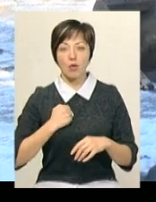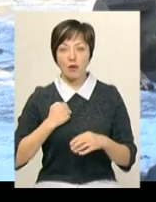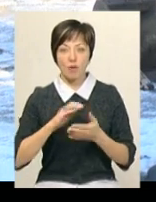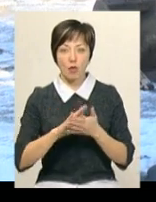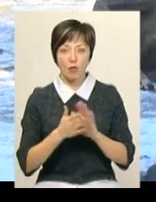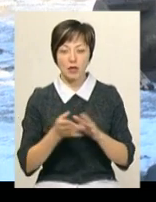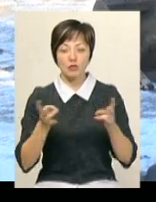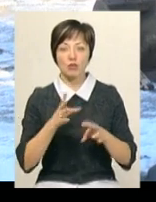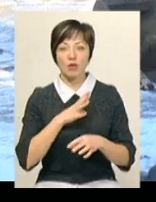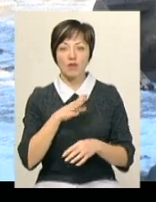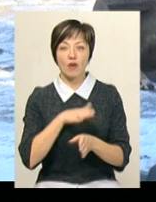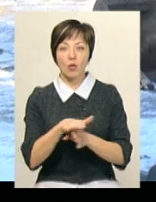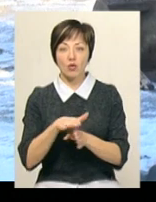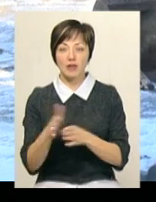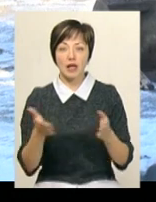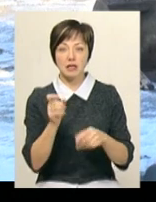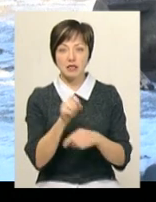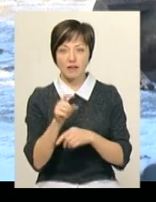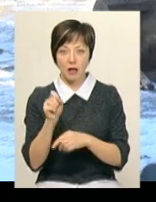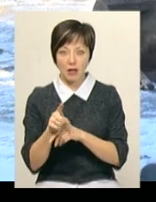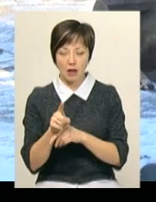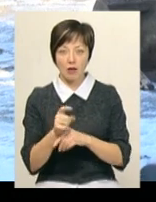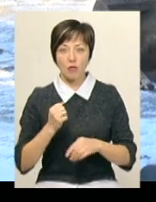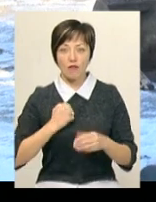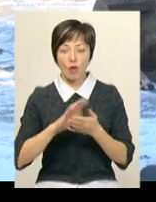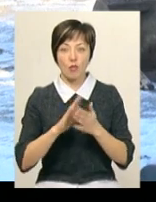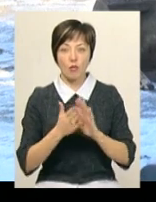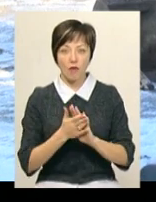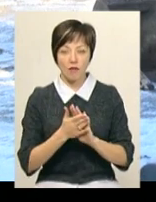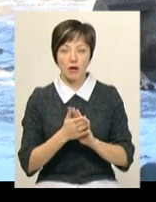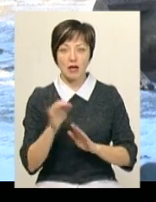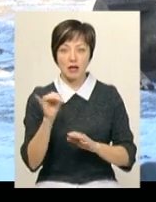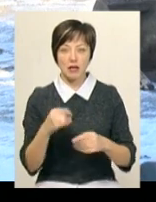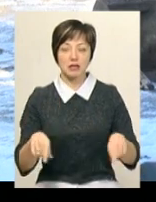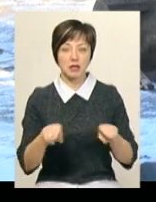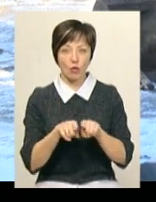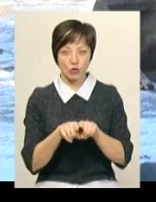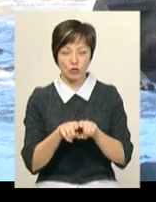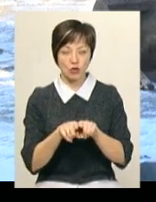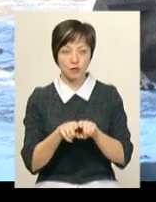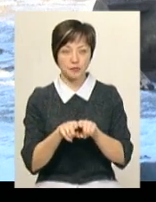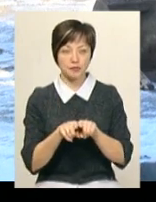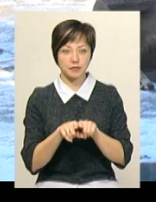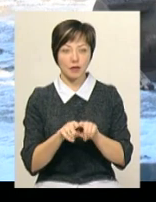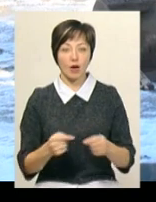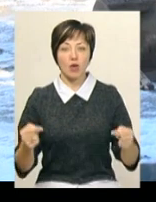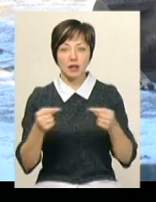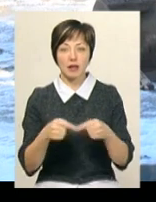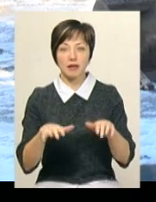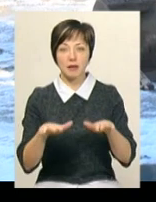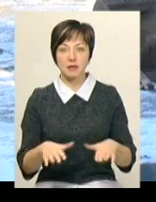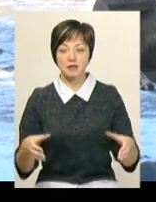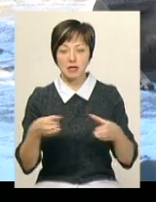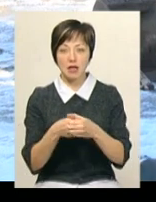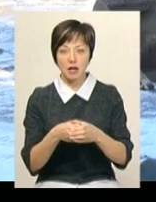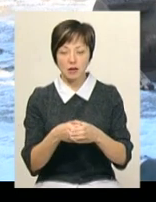умовам, для чого вона буде виконувати які завдання в бойових умовах. і також конкретно вже на місці в складі